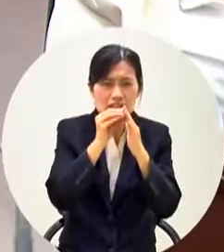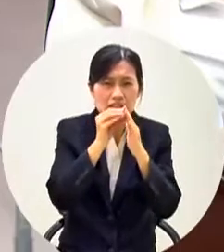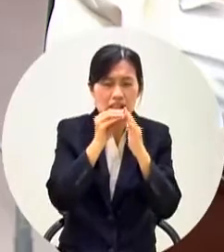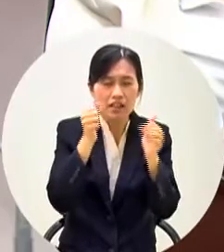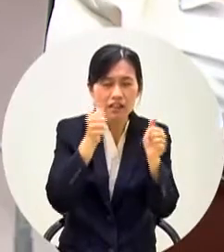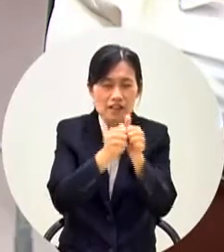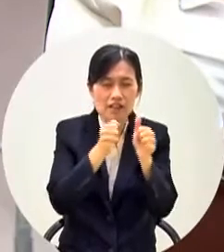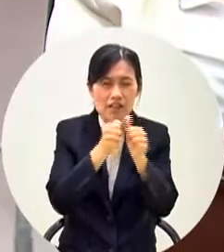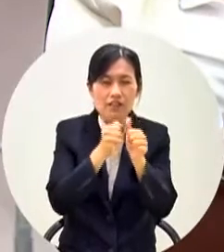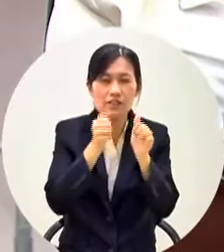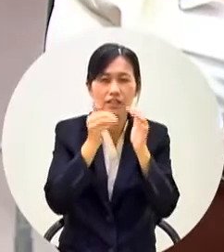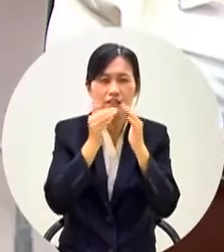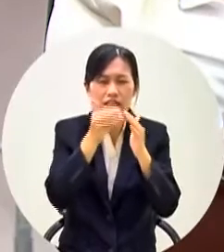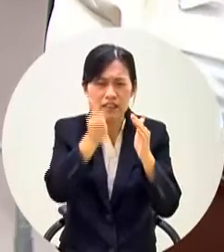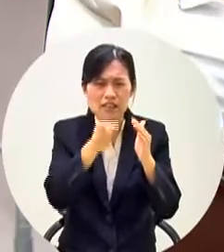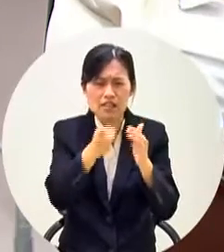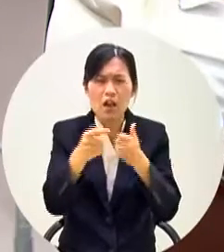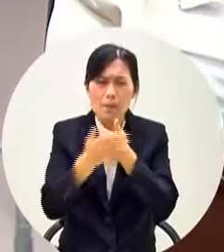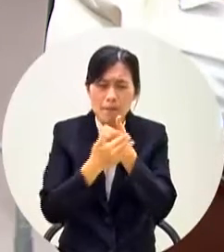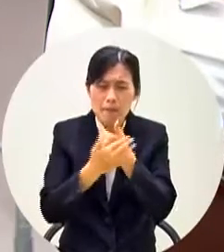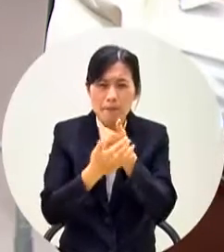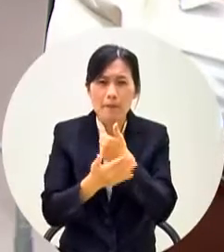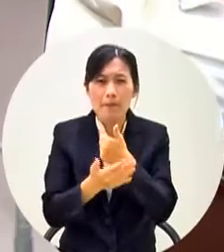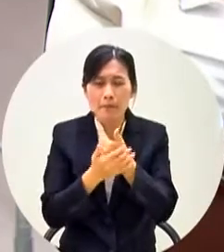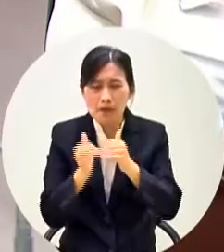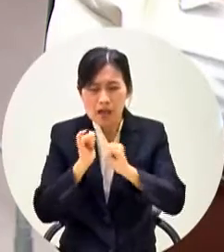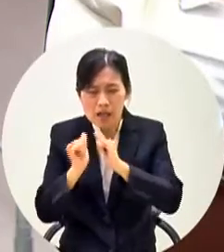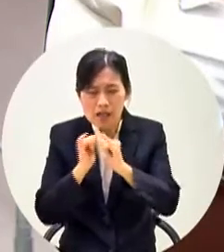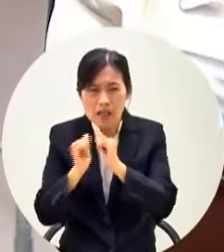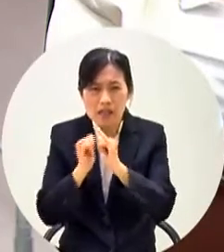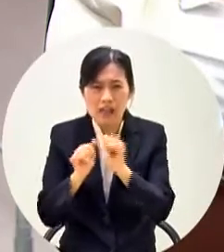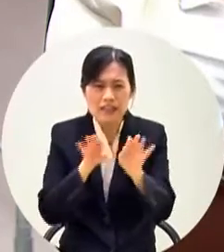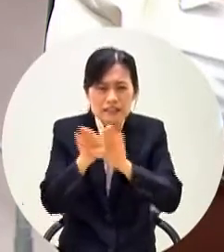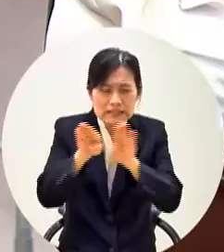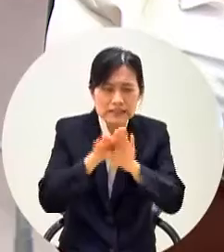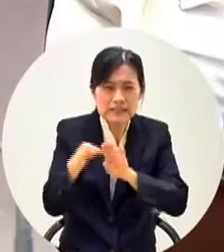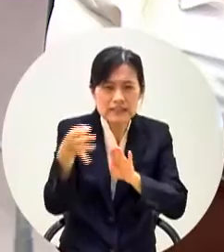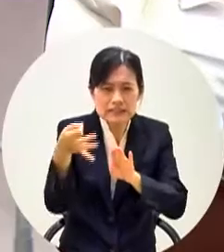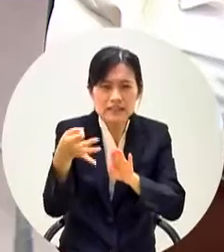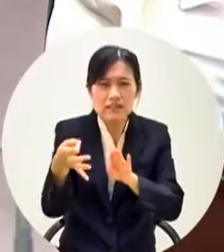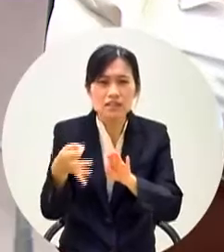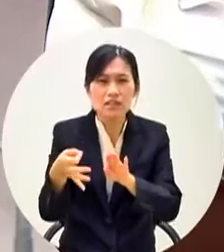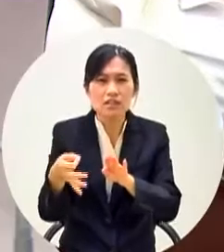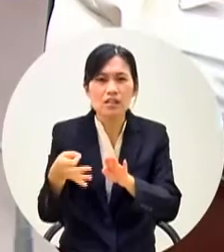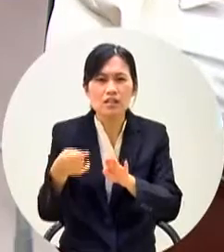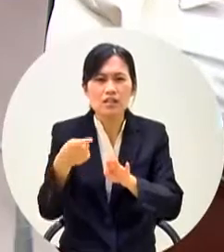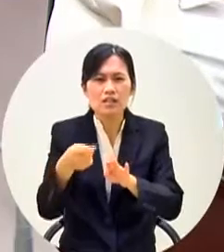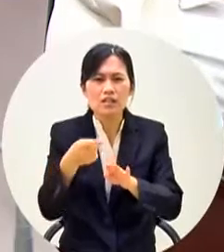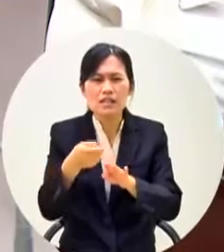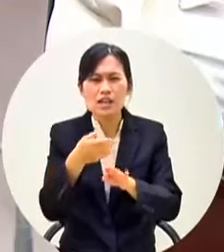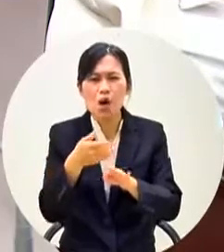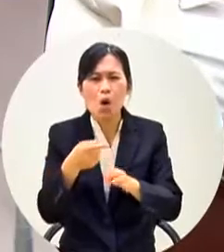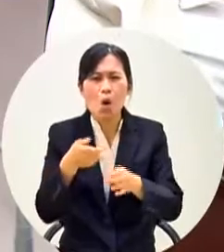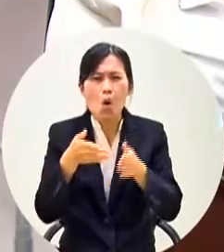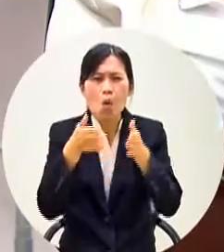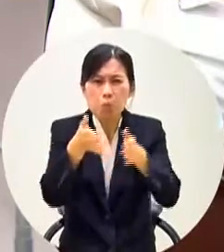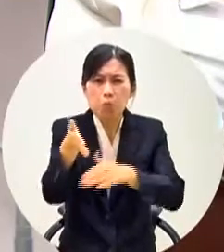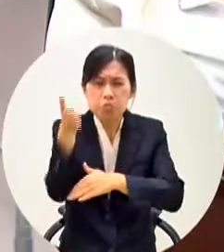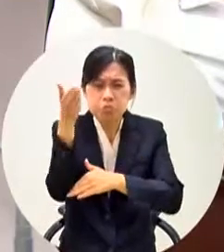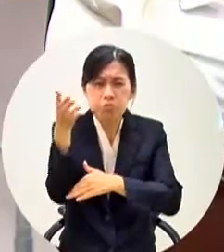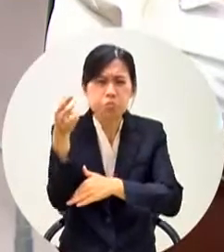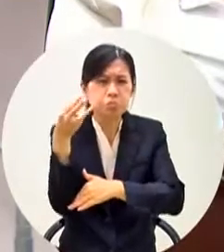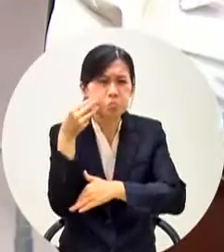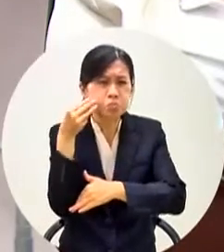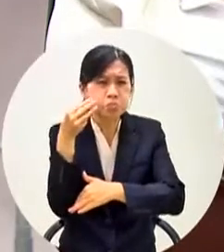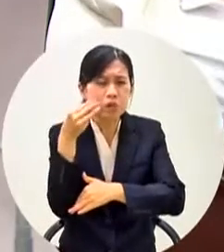雄市納稅人的血汗錢悟空為到你的政治力瓜瓜雄雄十個月完成吳局長自己講的